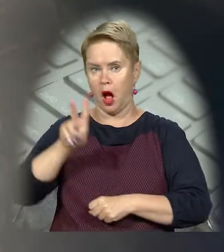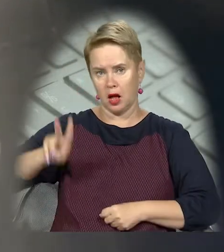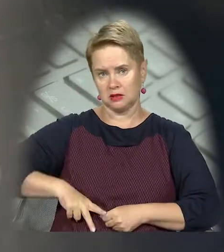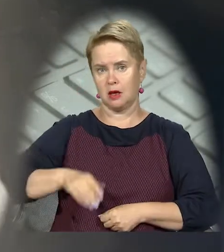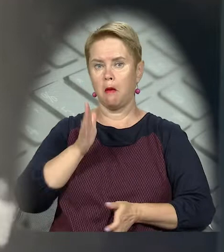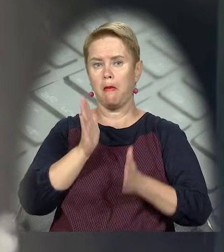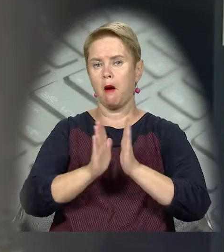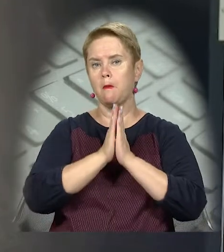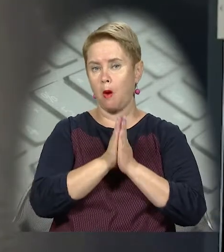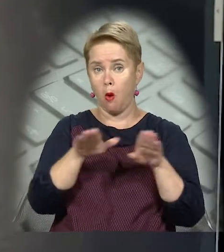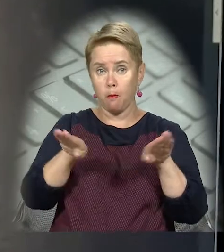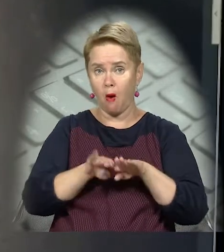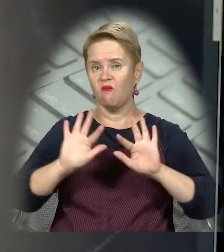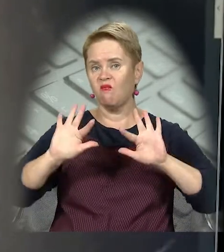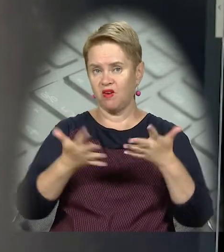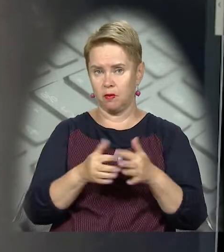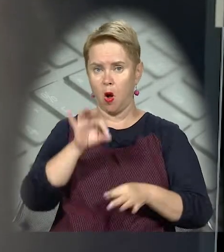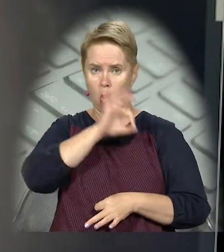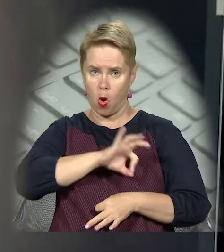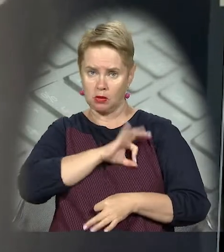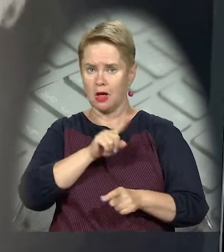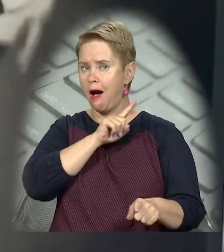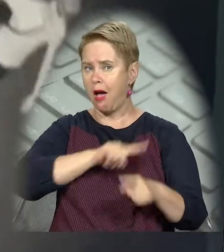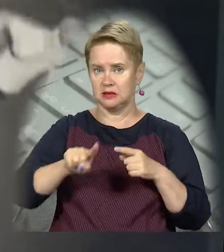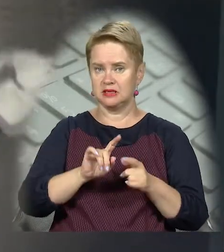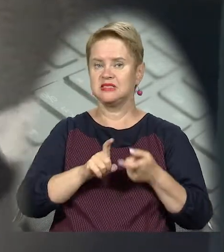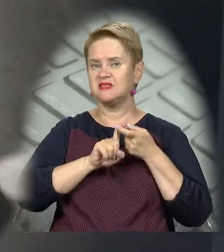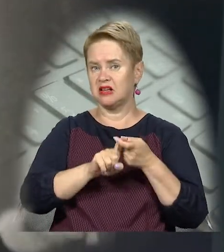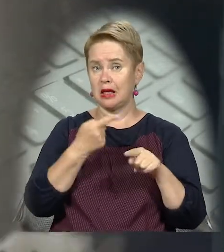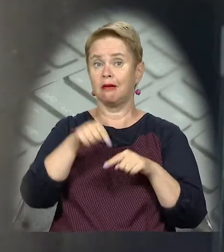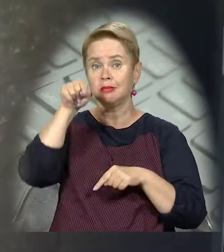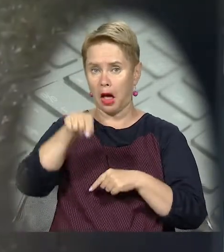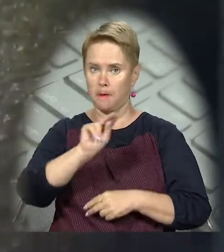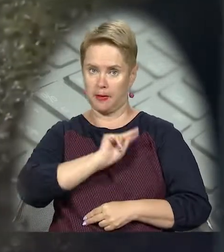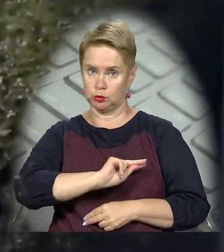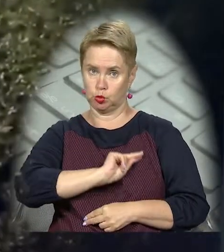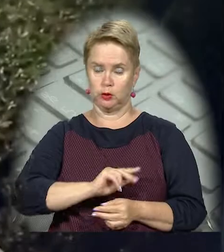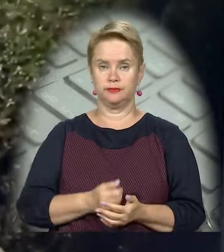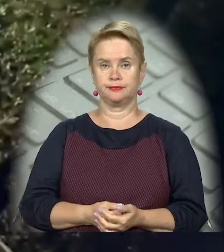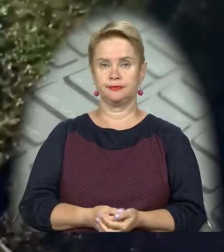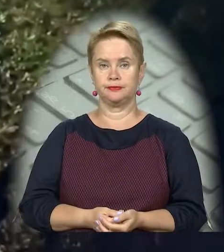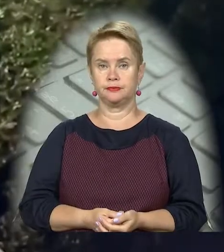Адміністрація парку просить в подібних випадках користуватися екстреним зв'язком, який там працює.